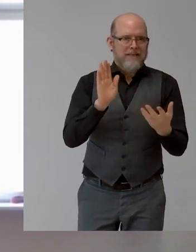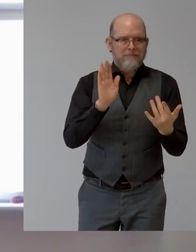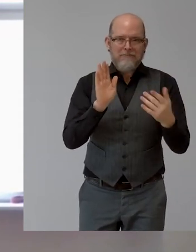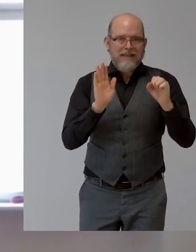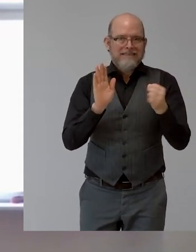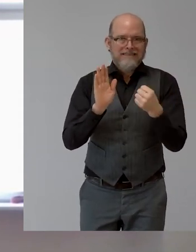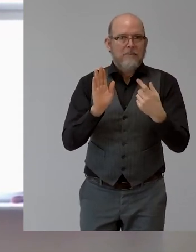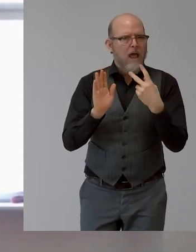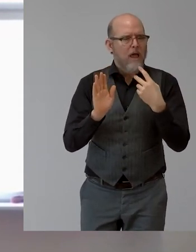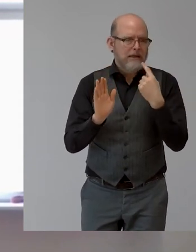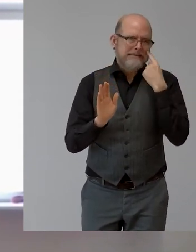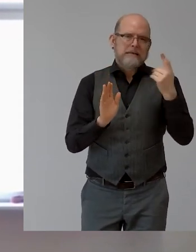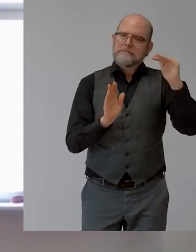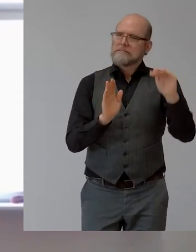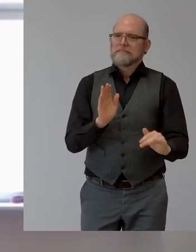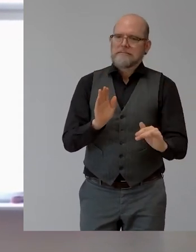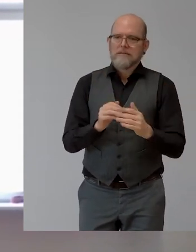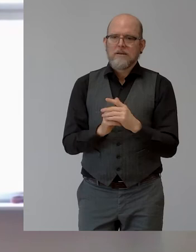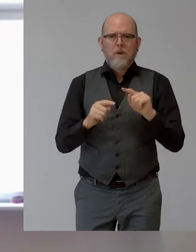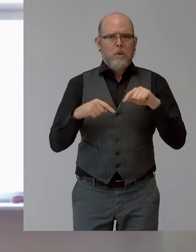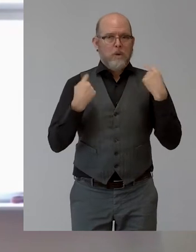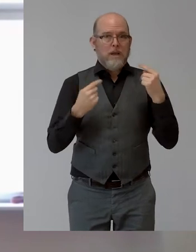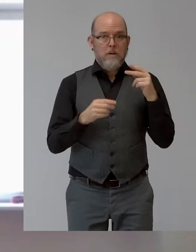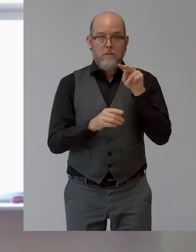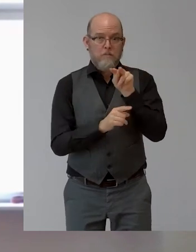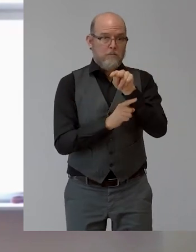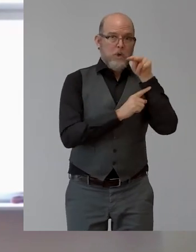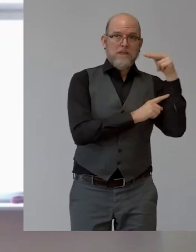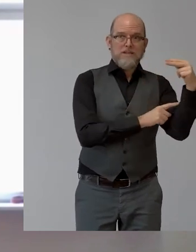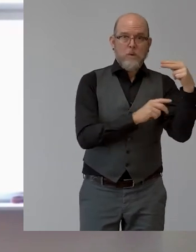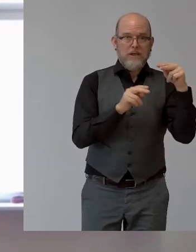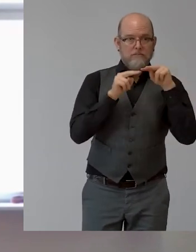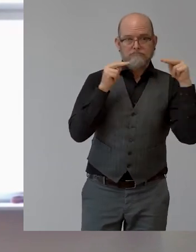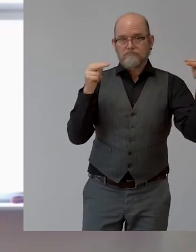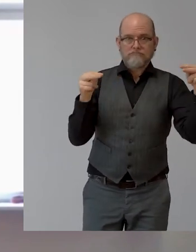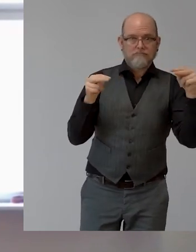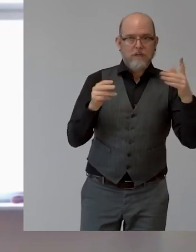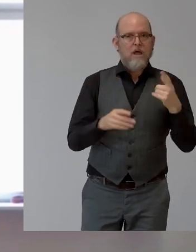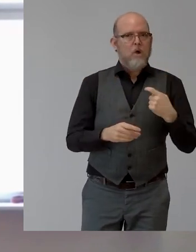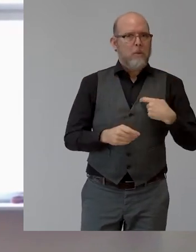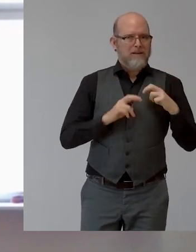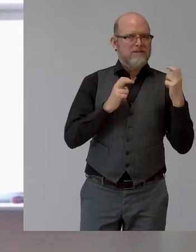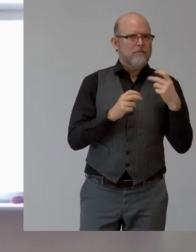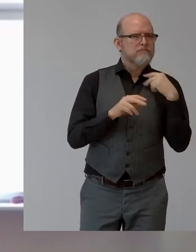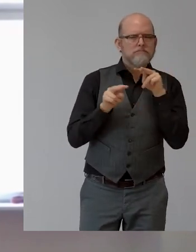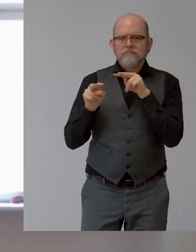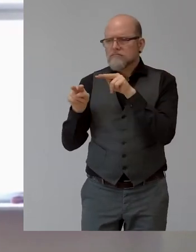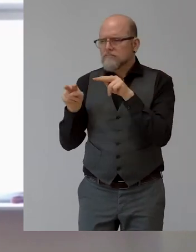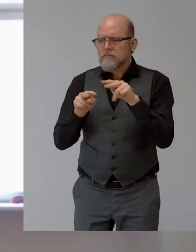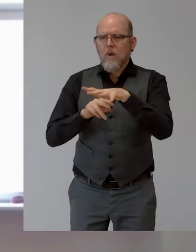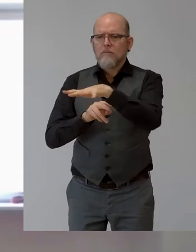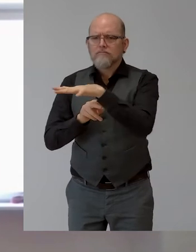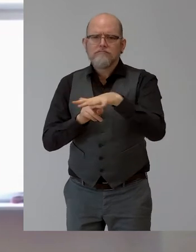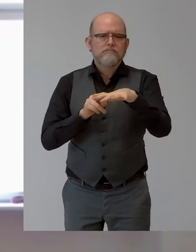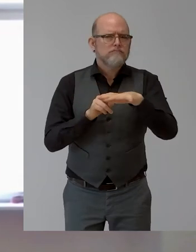wir das gesamte Feld uns ansehen. Und das gesamte Feld der Beschäftigung betrifft eben auch